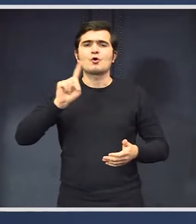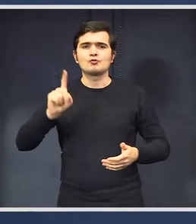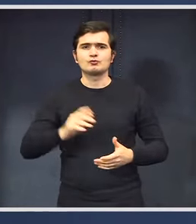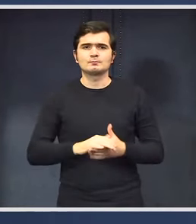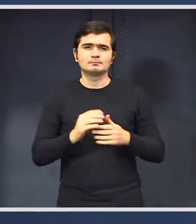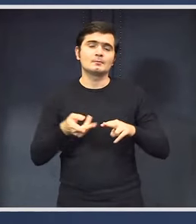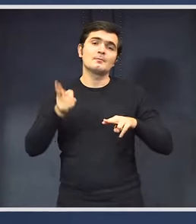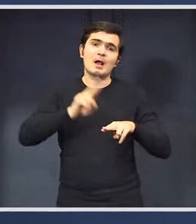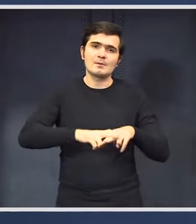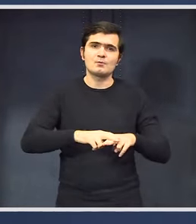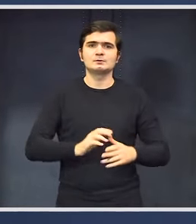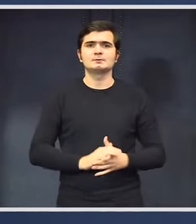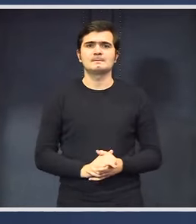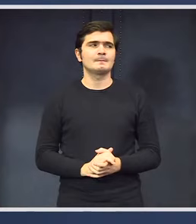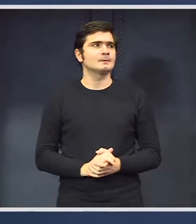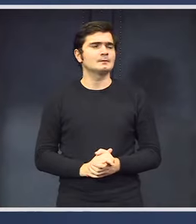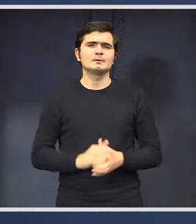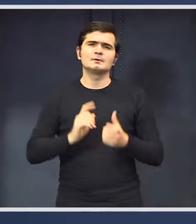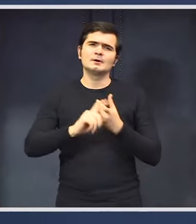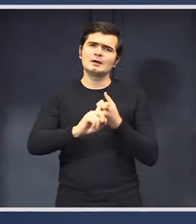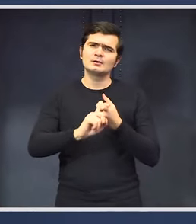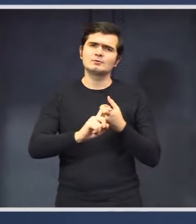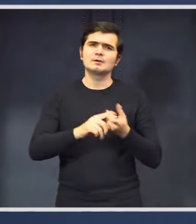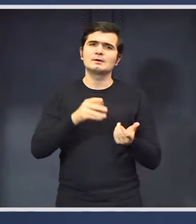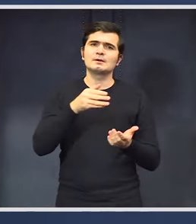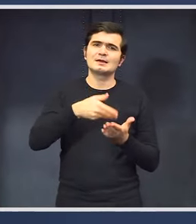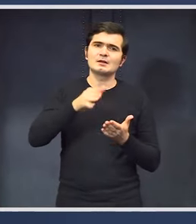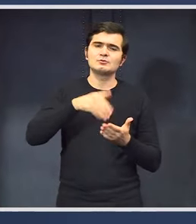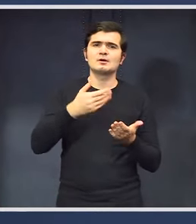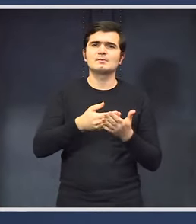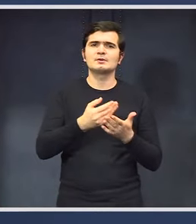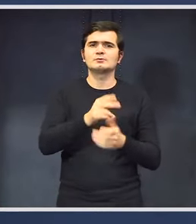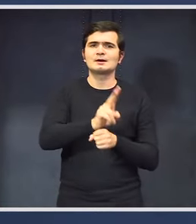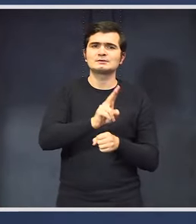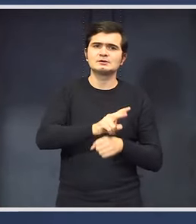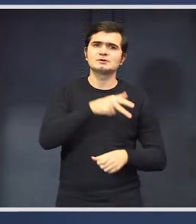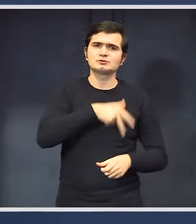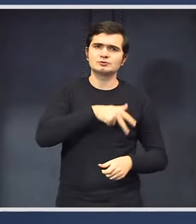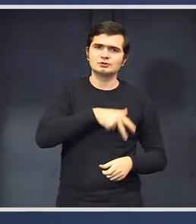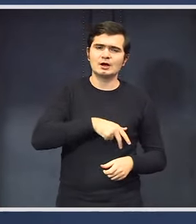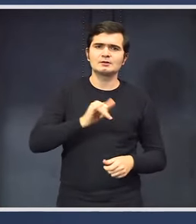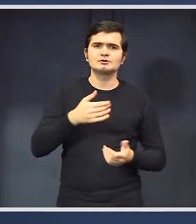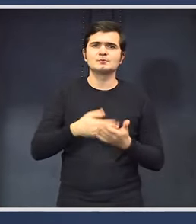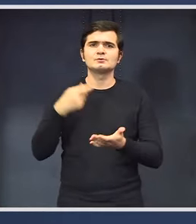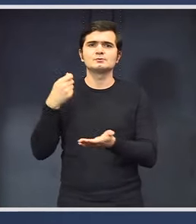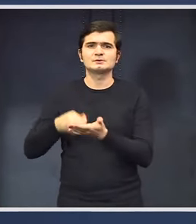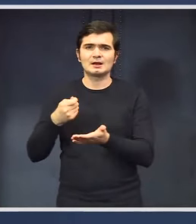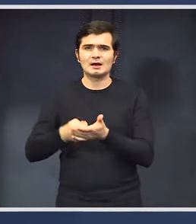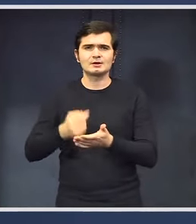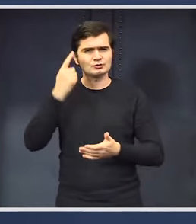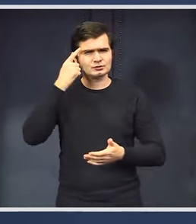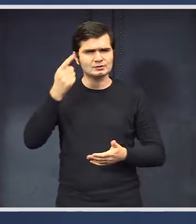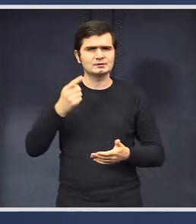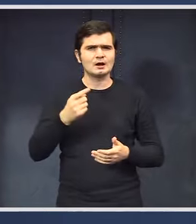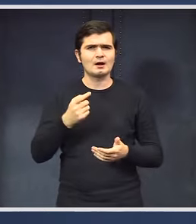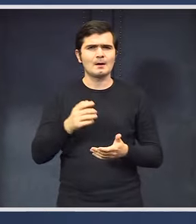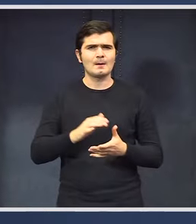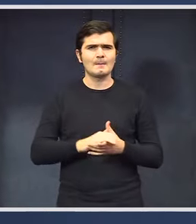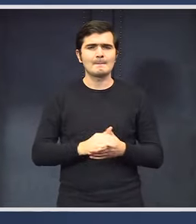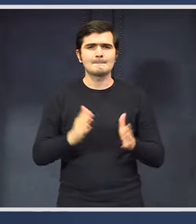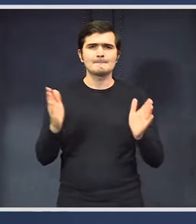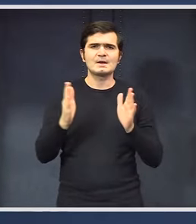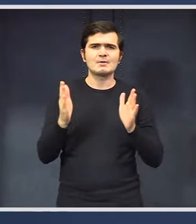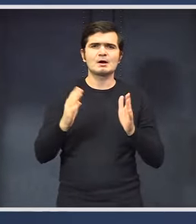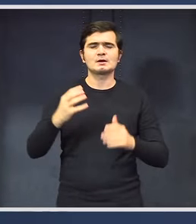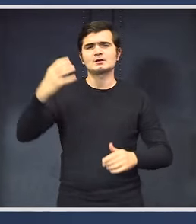Mai mult, avem în ceea ce privește cheltuiele cu asistență socială și cât și cele cu salariile. Știți foarte bine că s-au dublat în